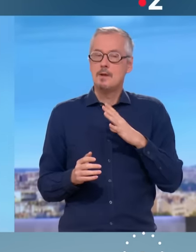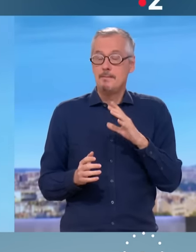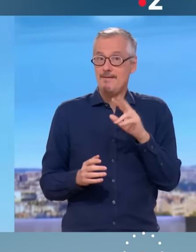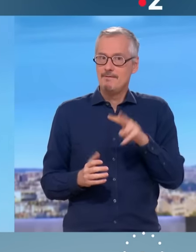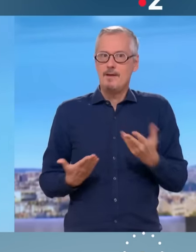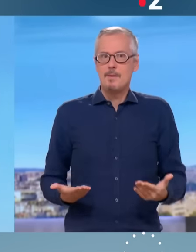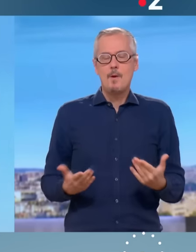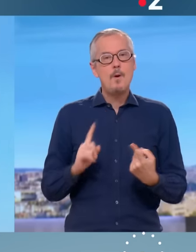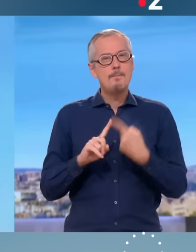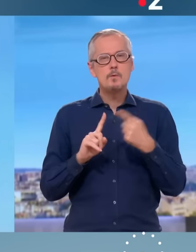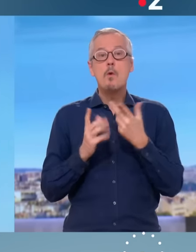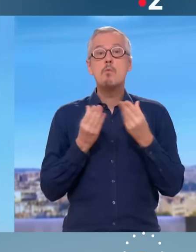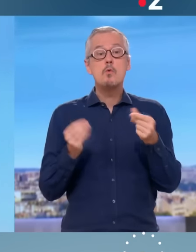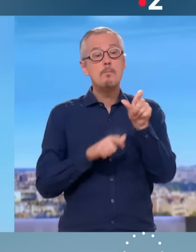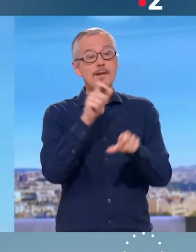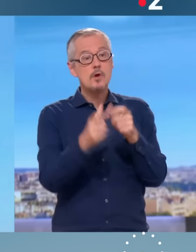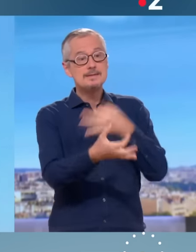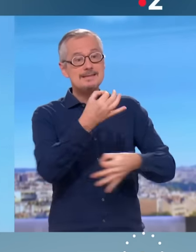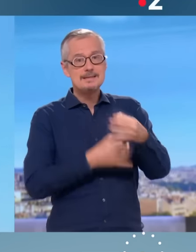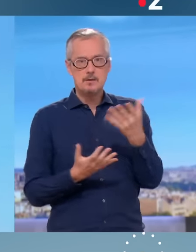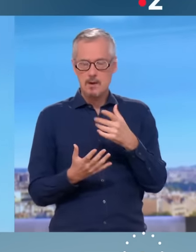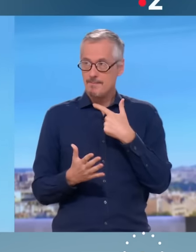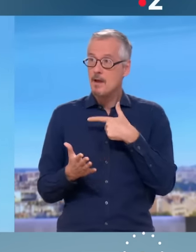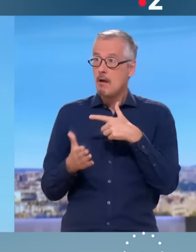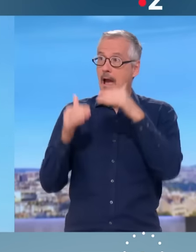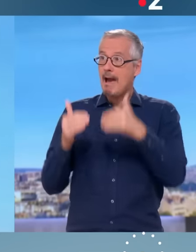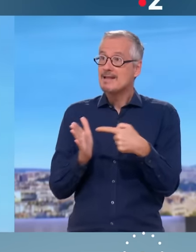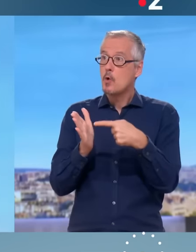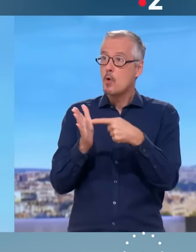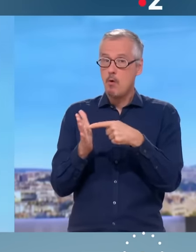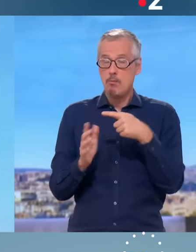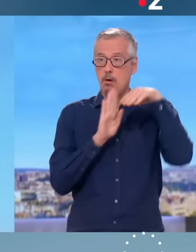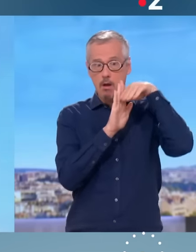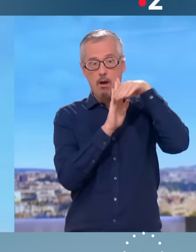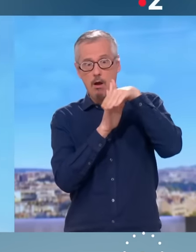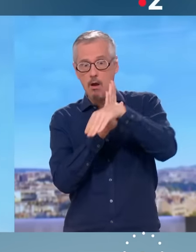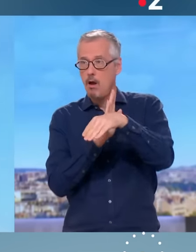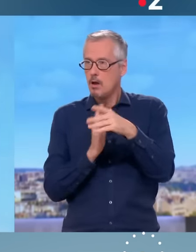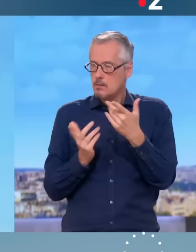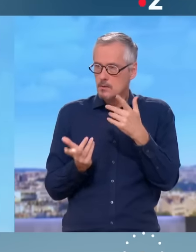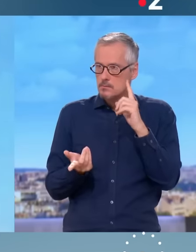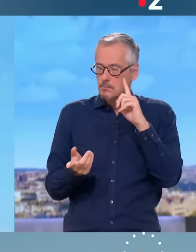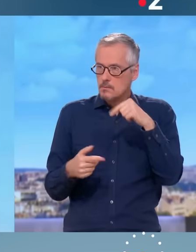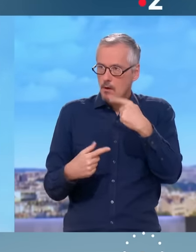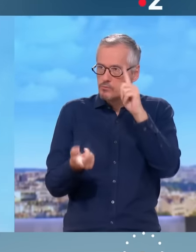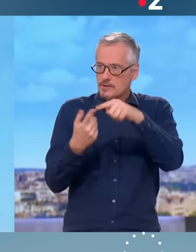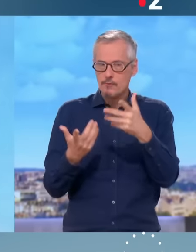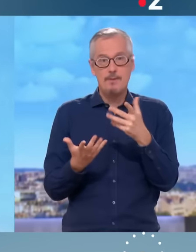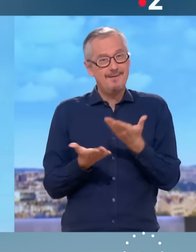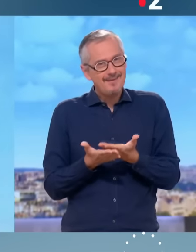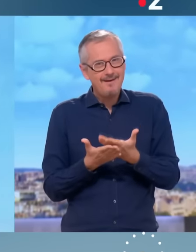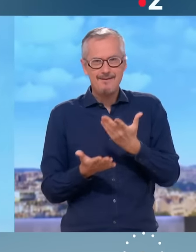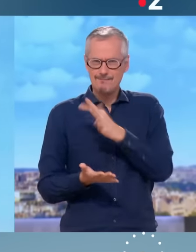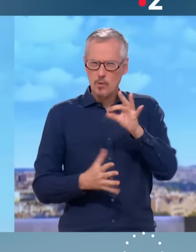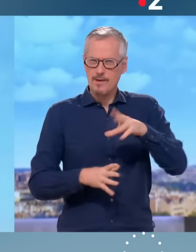savez, la chose que les gens me disent le plus, c'est où ça va s'arrêter ? Jusqu'où on va descendre ? C'est ça la France ? Non. Donc il faut remettre